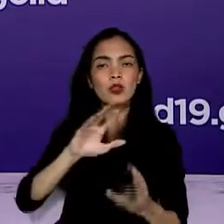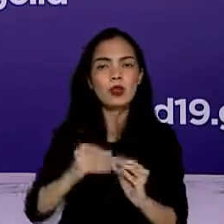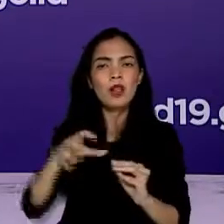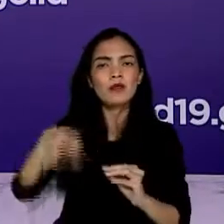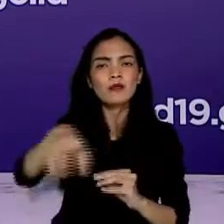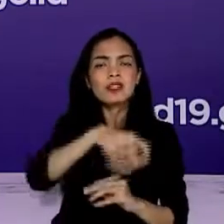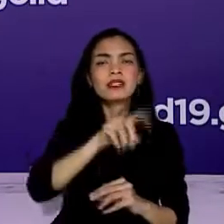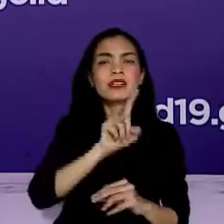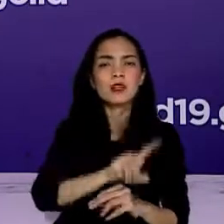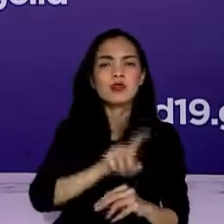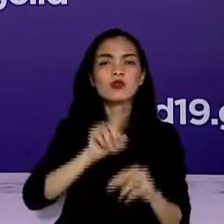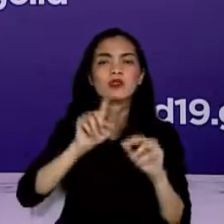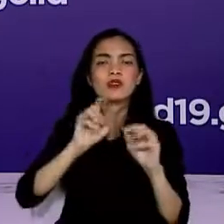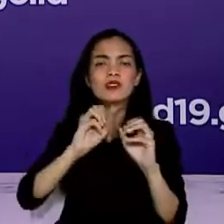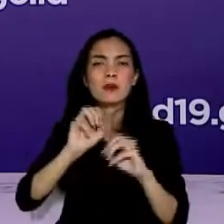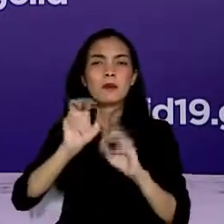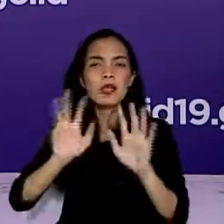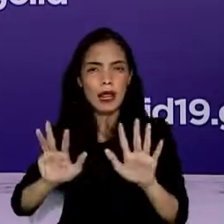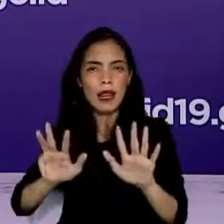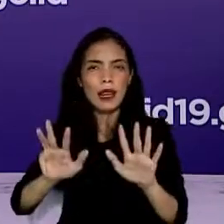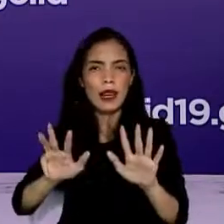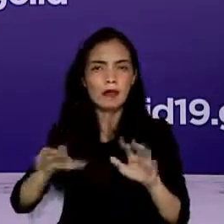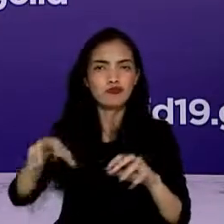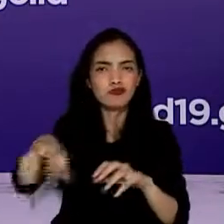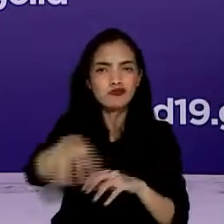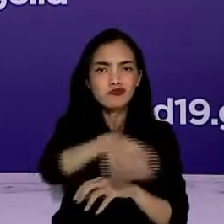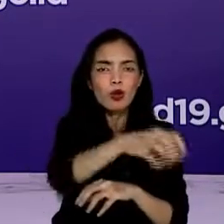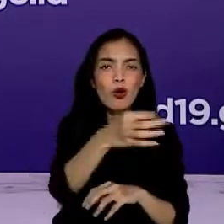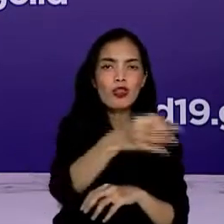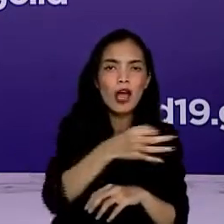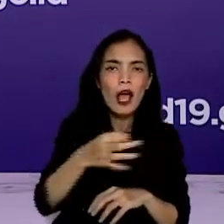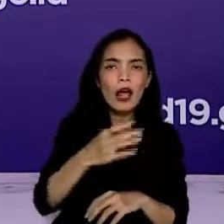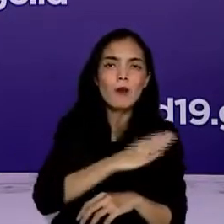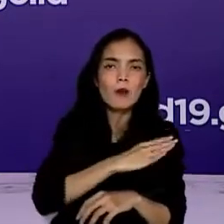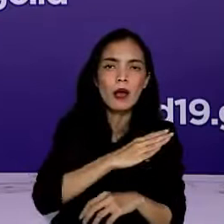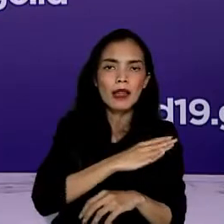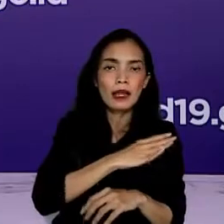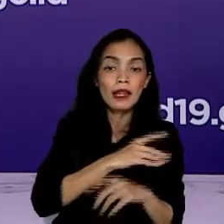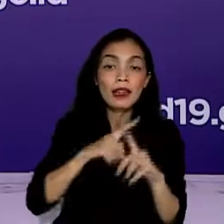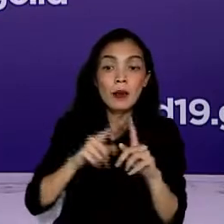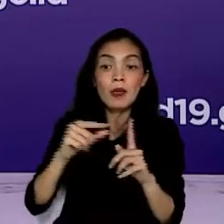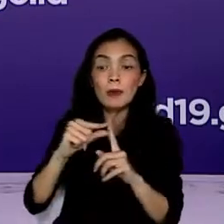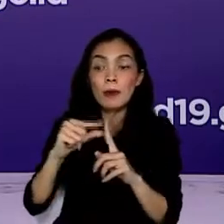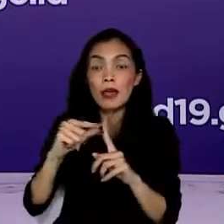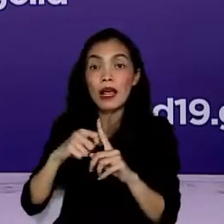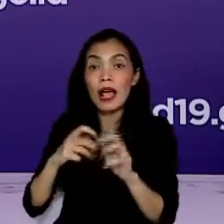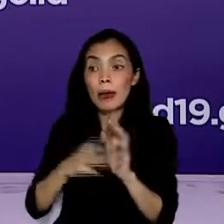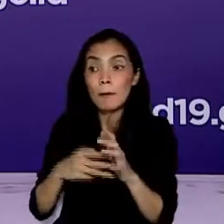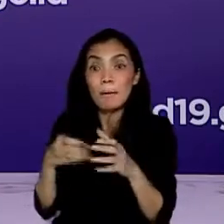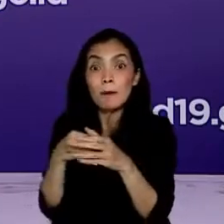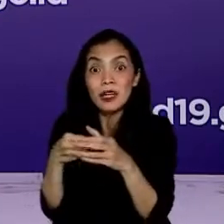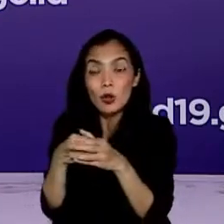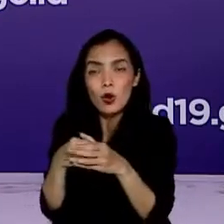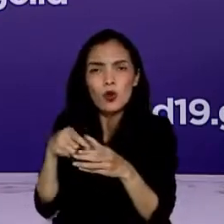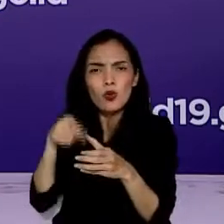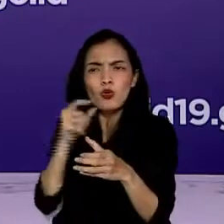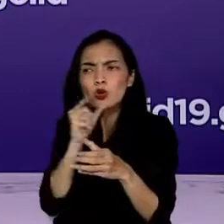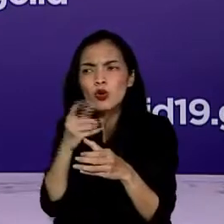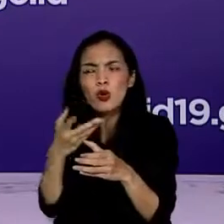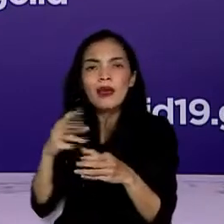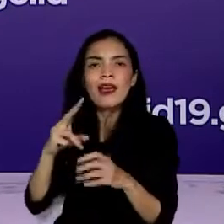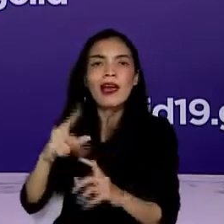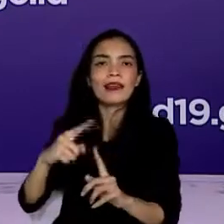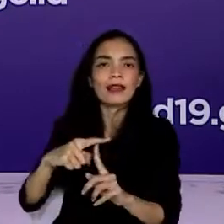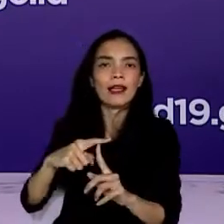Indonesia. Sedangkan, PPKM mikro diterapkan untuk RT-RW bersona merah atau yang memiliki